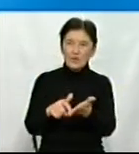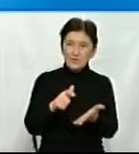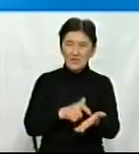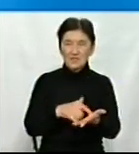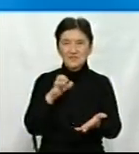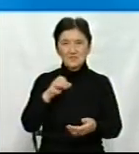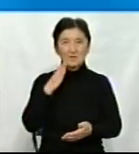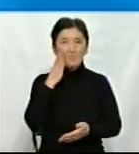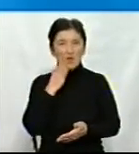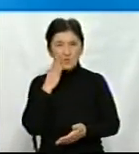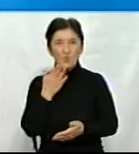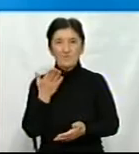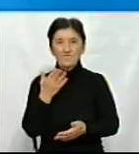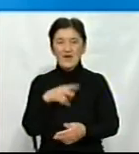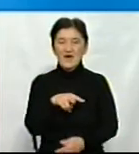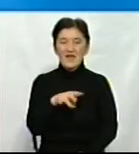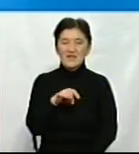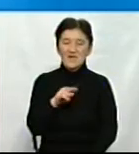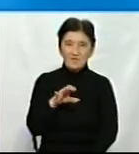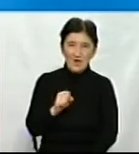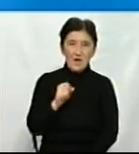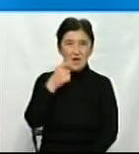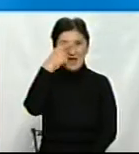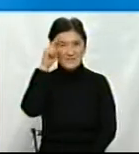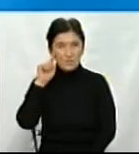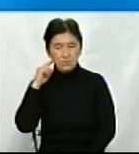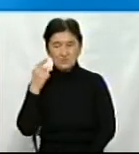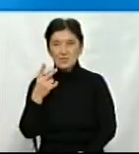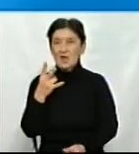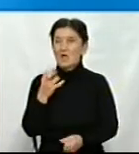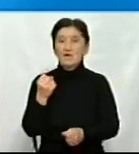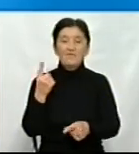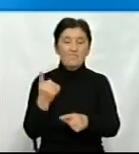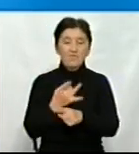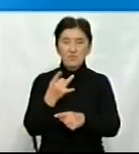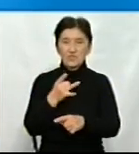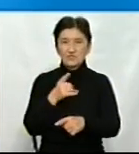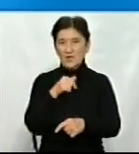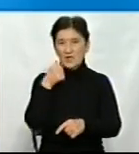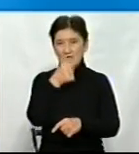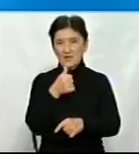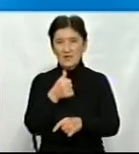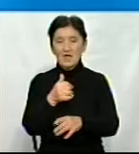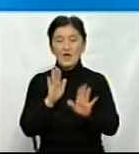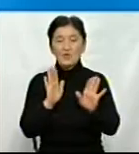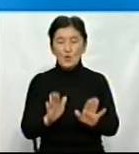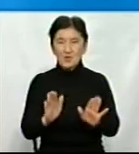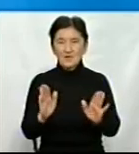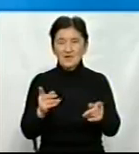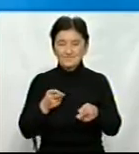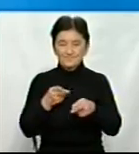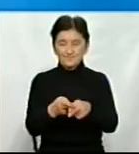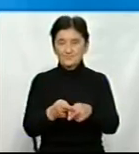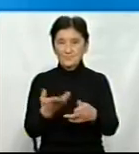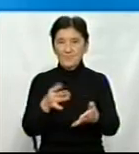Азербайджан. І, на жаль, не в повній мірі це в перший рік вдалося реалізувати лише через обмеження, що літаки